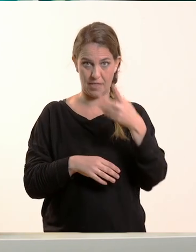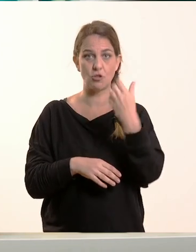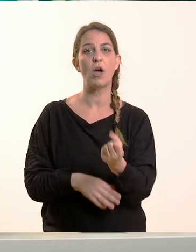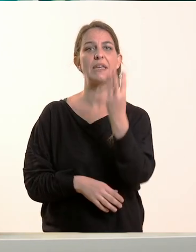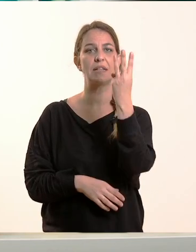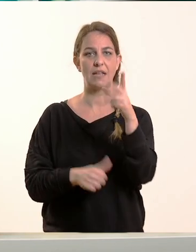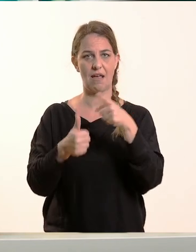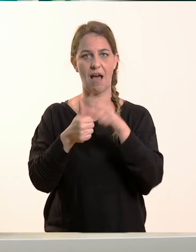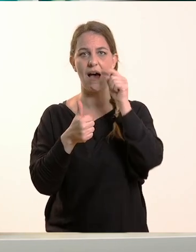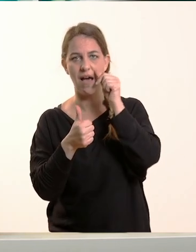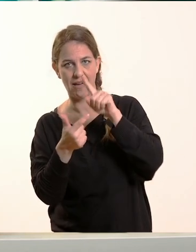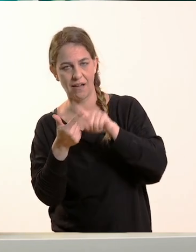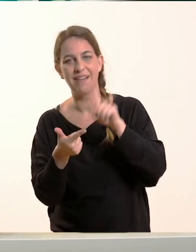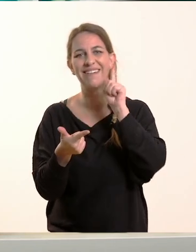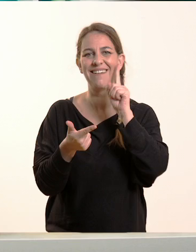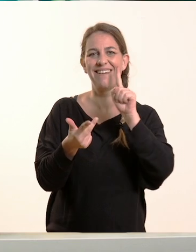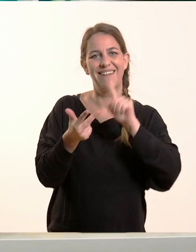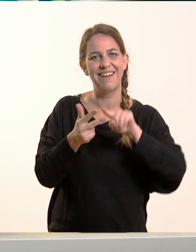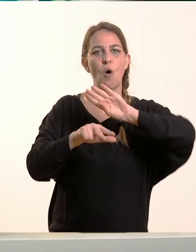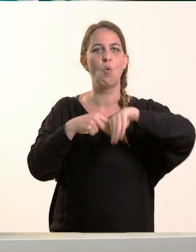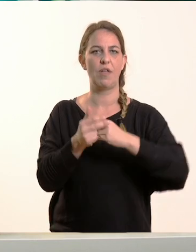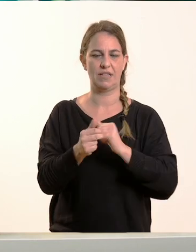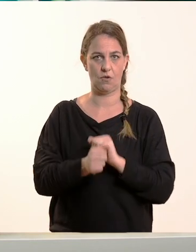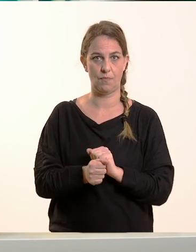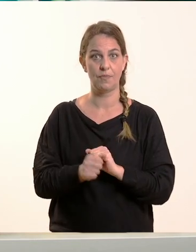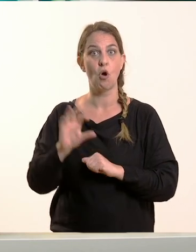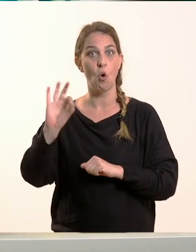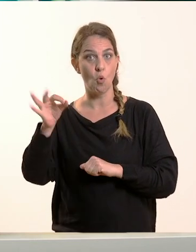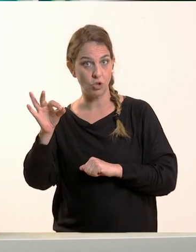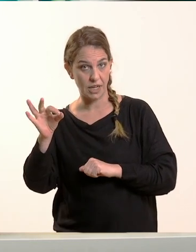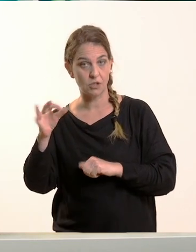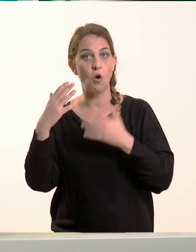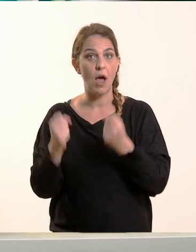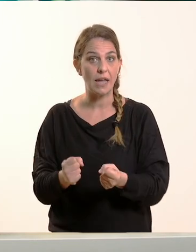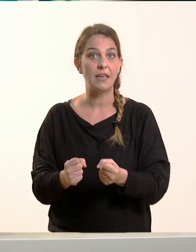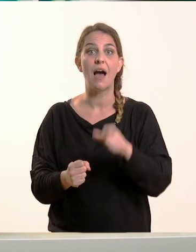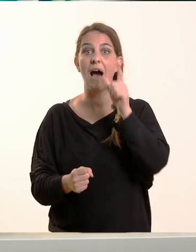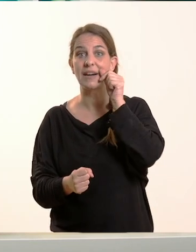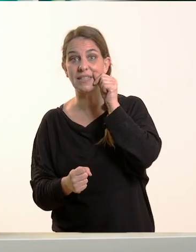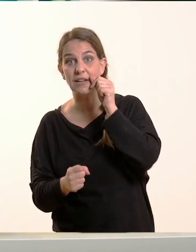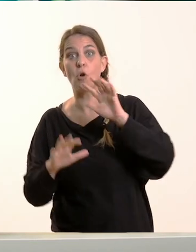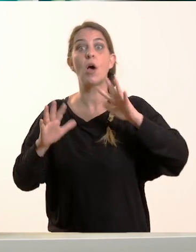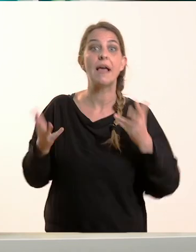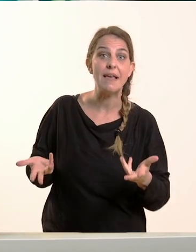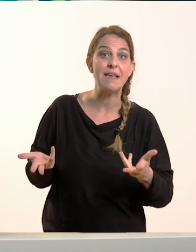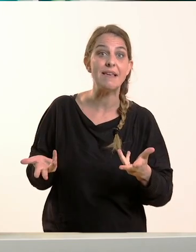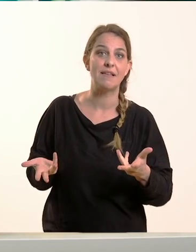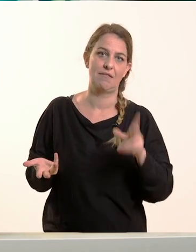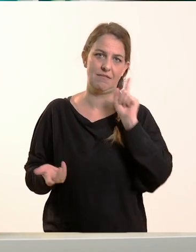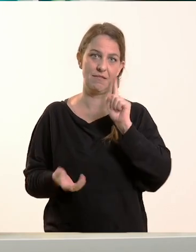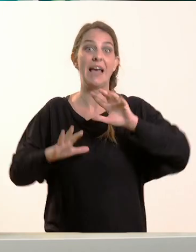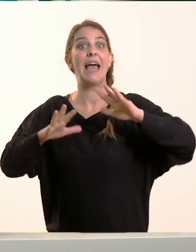θηλυκό και ουδέτερο. Ενώ τα ουσιαστικά έχουν ή αρσενικό ή θηλυκό ή ουδέτερο. Δηλαδή, δεν μπορούμε